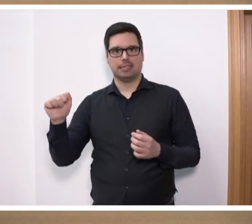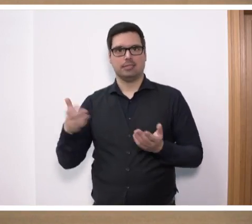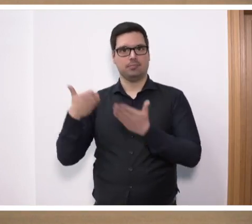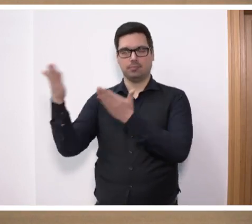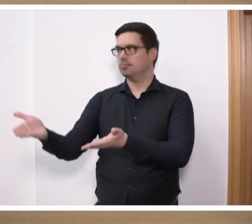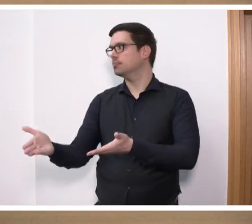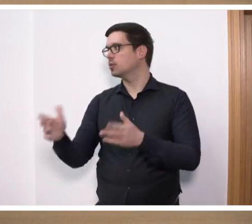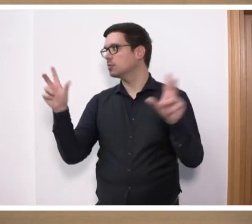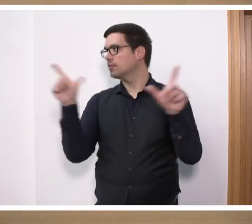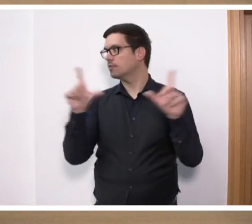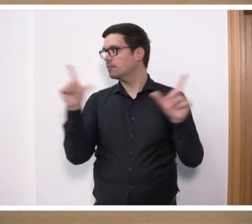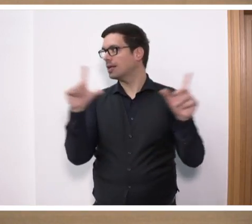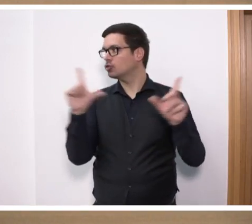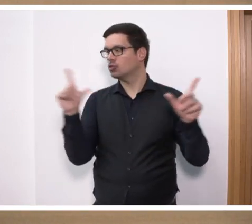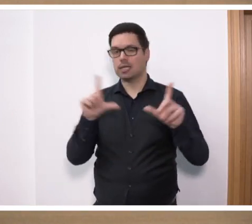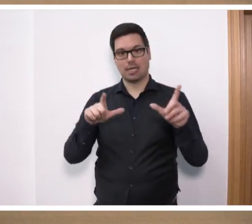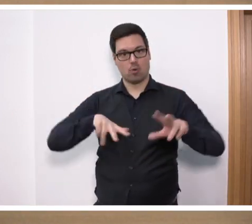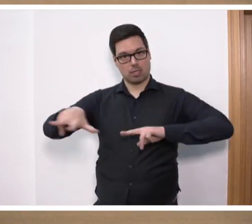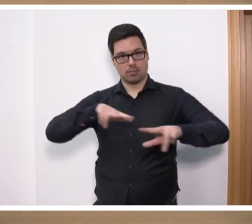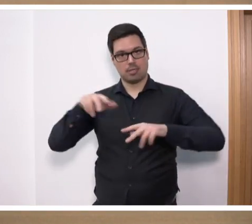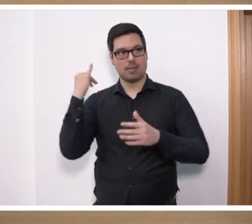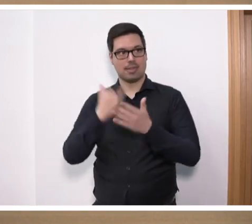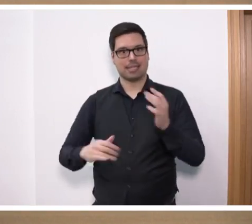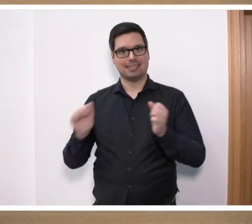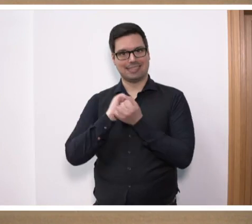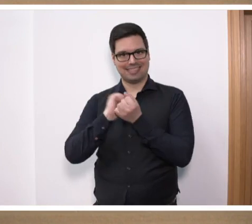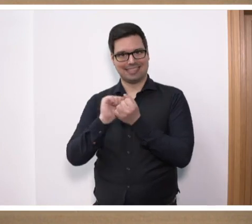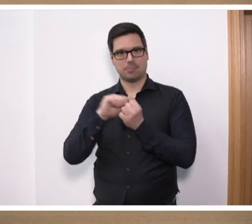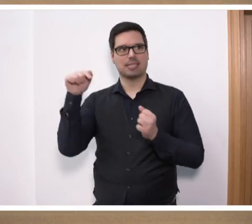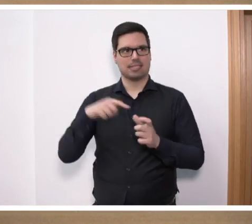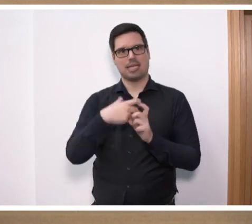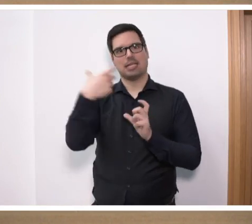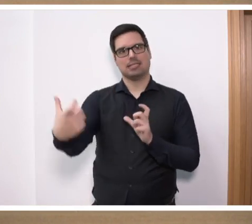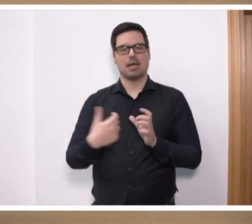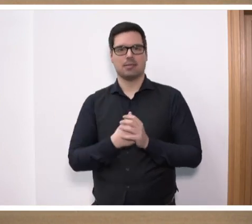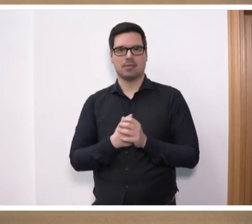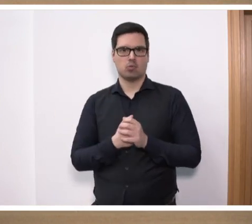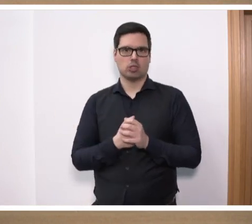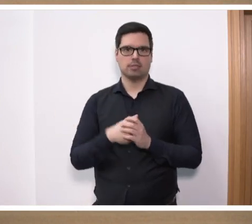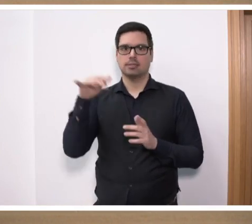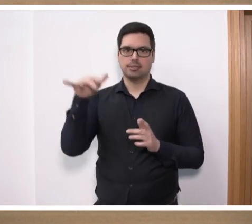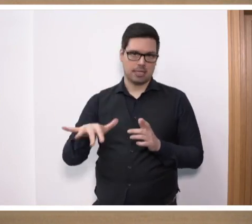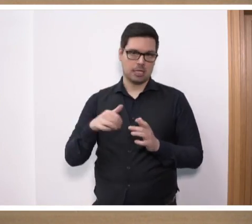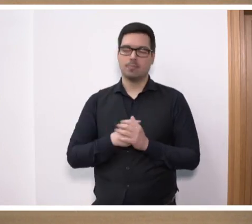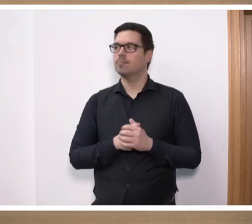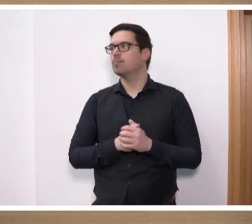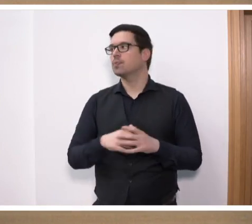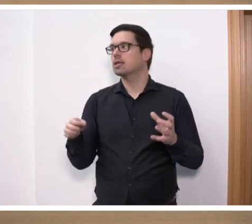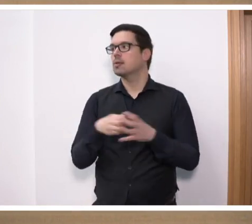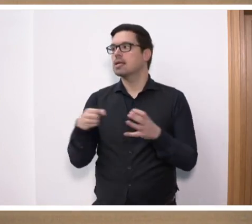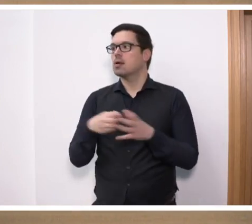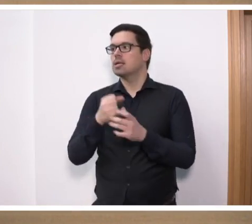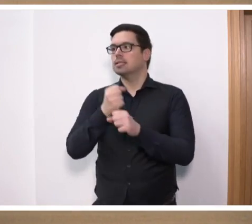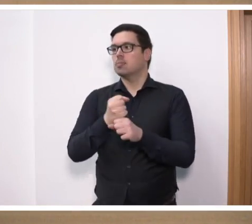Mitveranstalter, Mitorganisator am vergangenen Samstag hier in Saarbrücken gewesen ist, im Rahmen der gemeinsamen